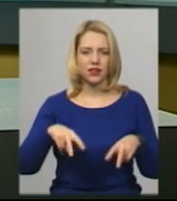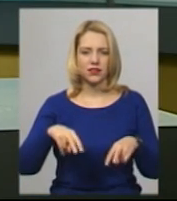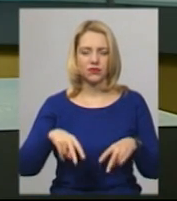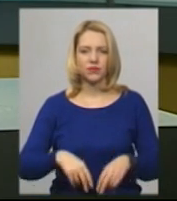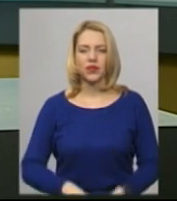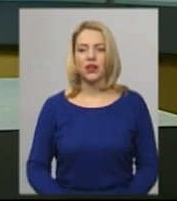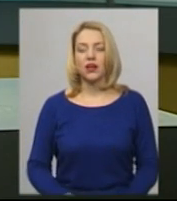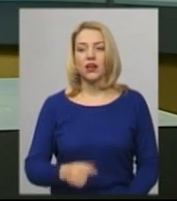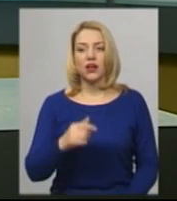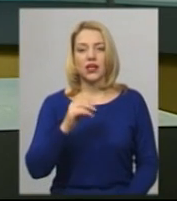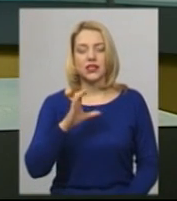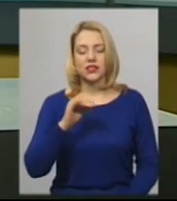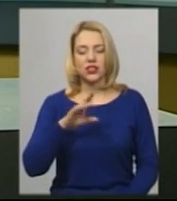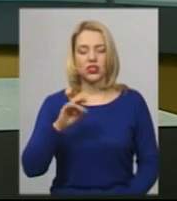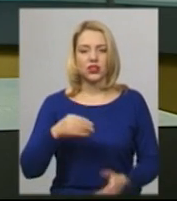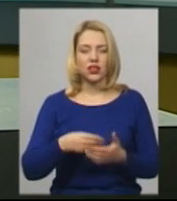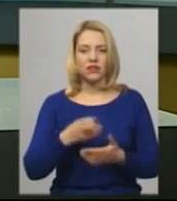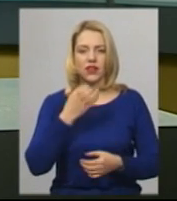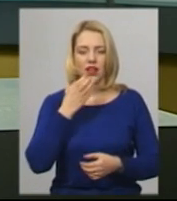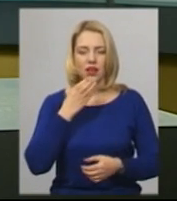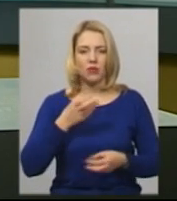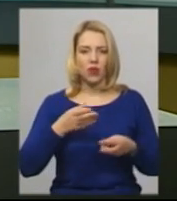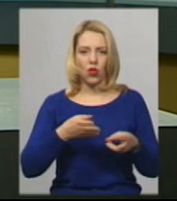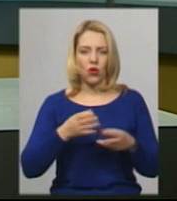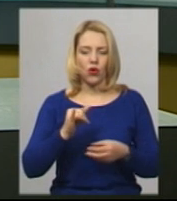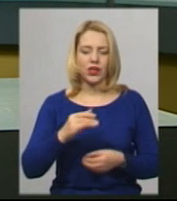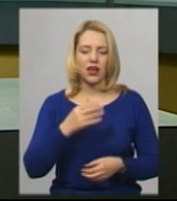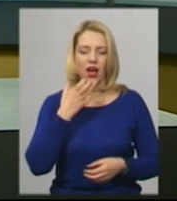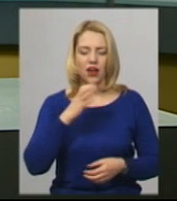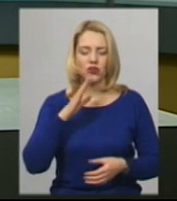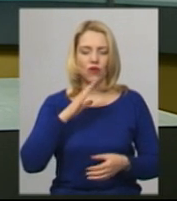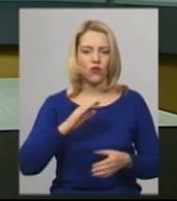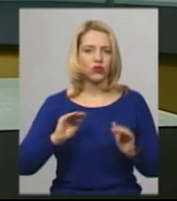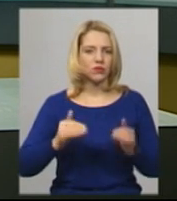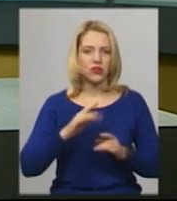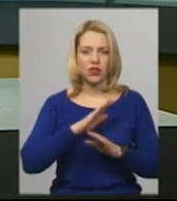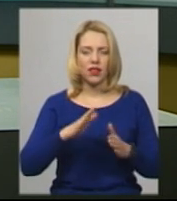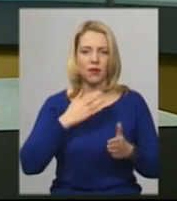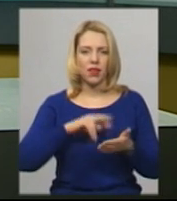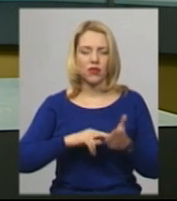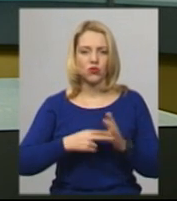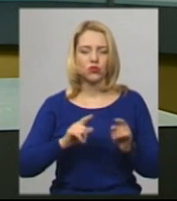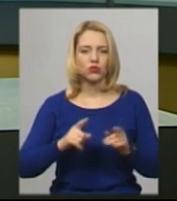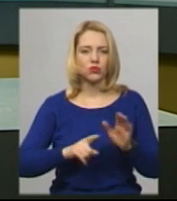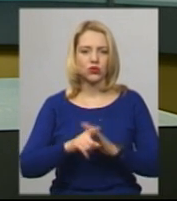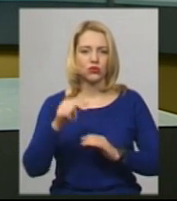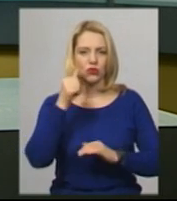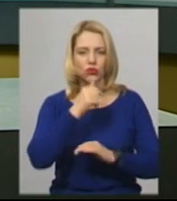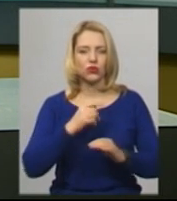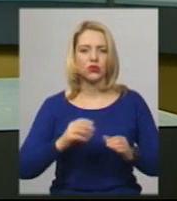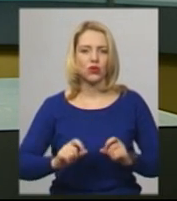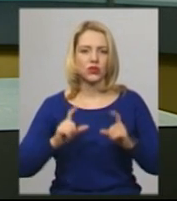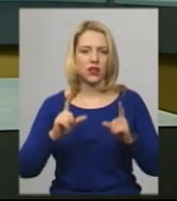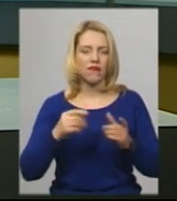У січні тарифи на тепло та гарячу воду у Хмельницькому зменшувати не планують, адже з початку року зросла вартість природного